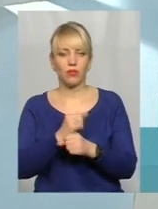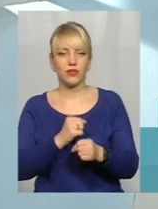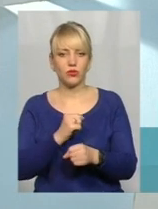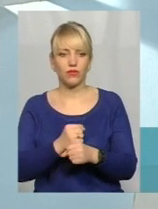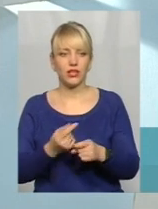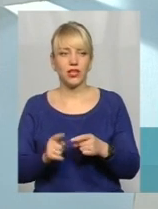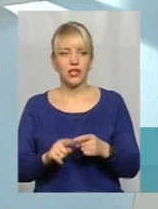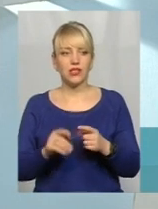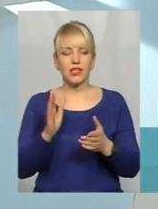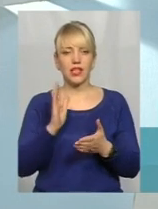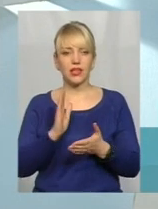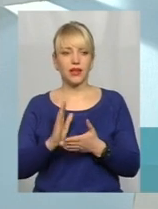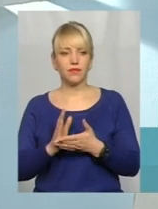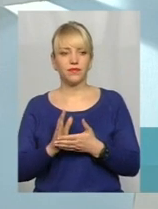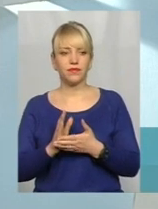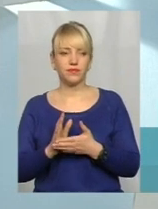є таким,